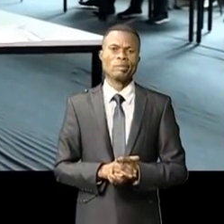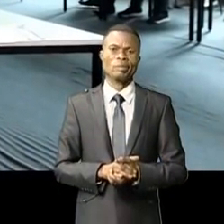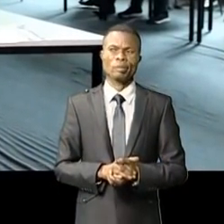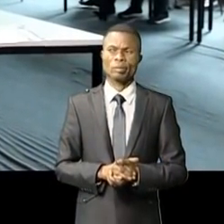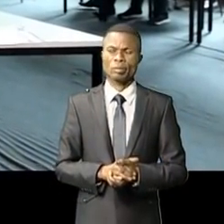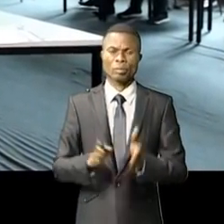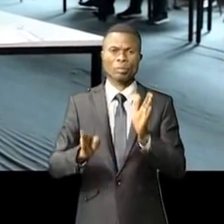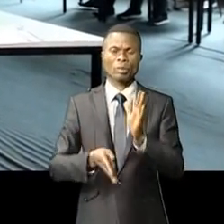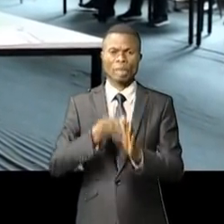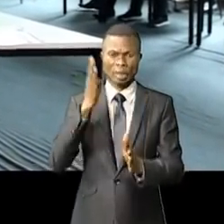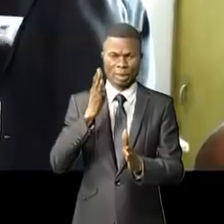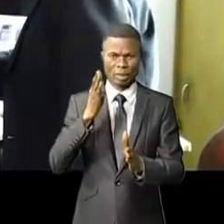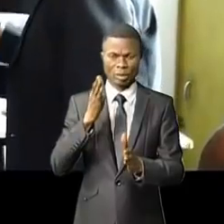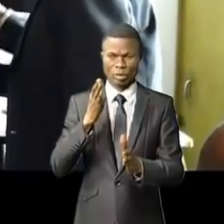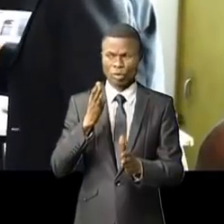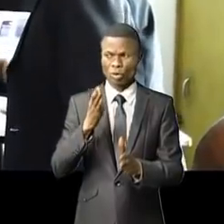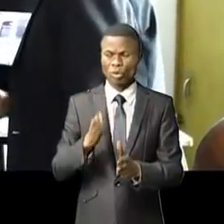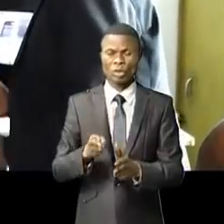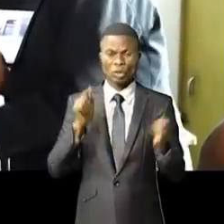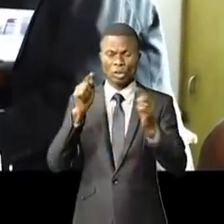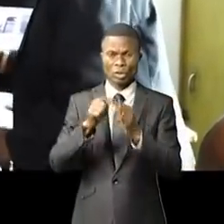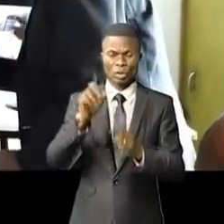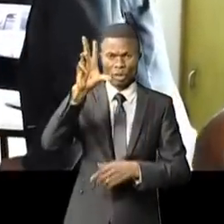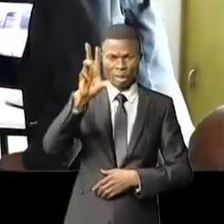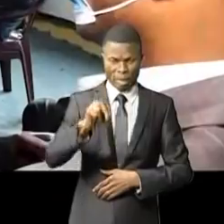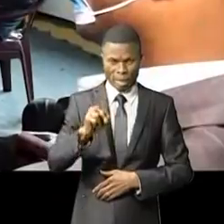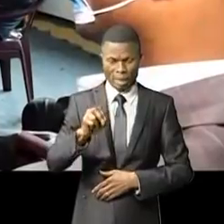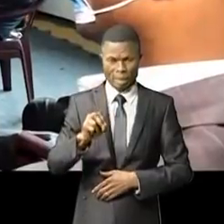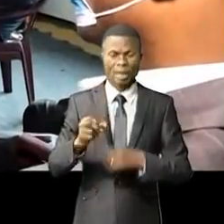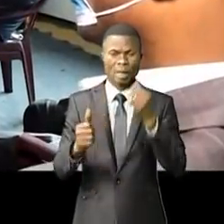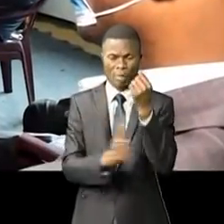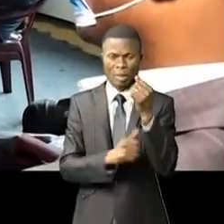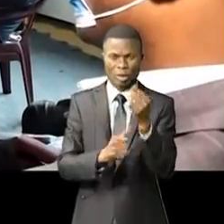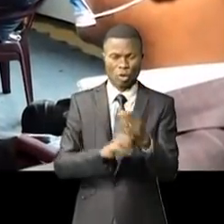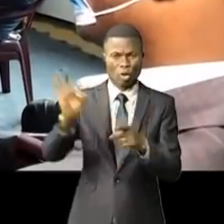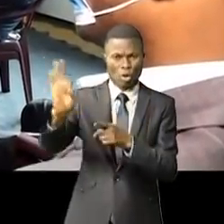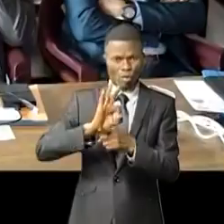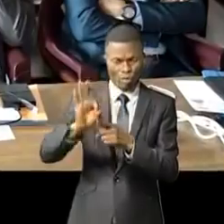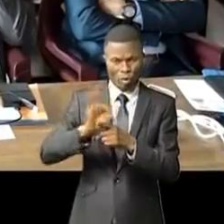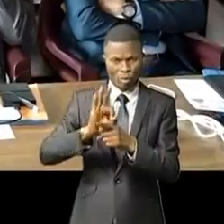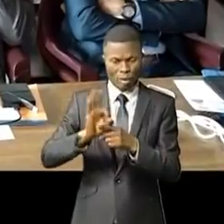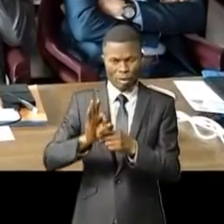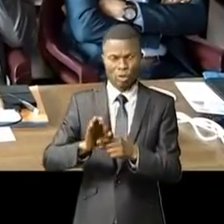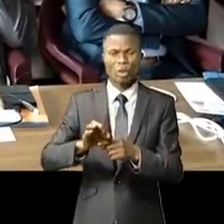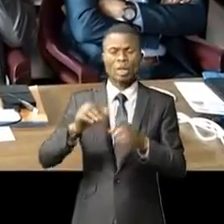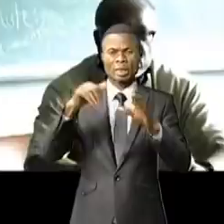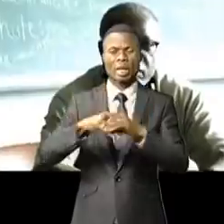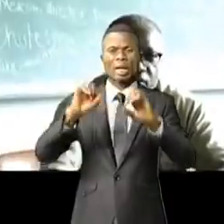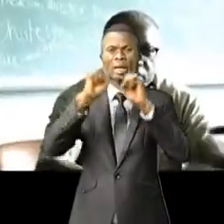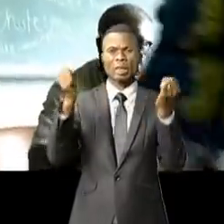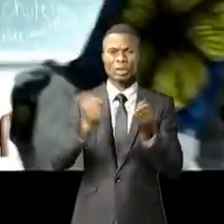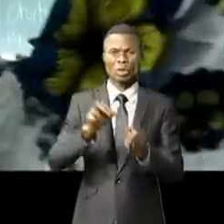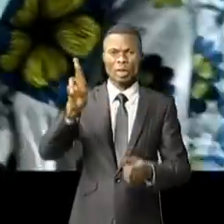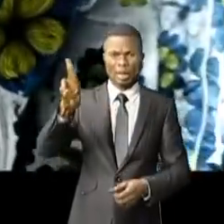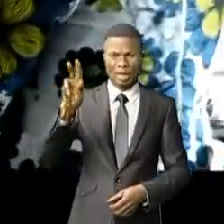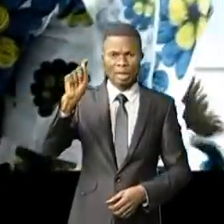14 des 30 apprenants attendus sur la session de formation des équipes de production du journal télévisé ont reçu leurs